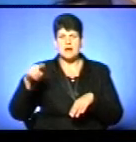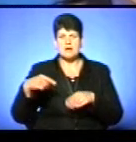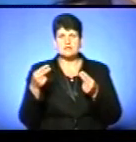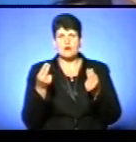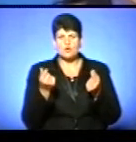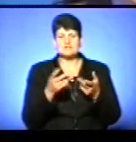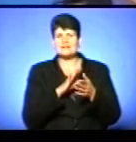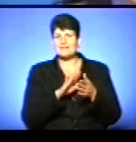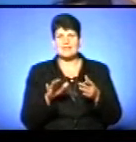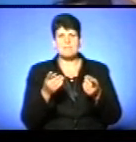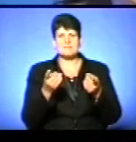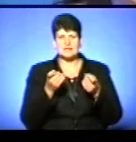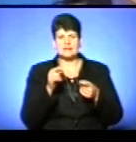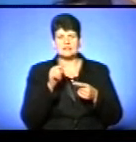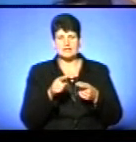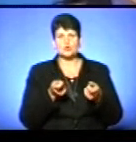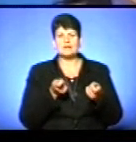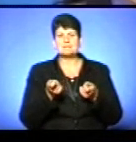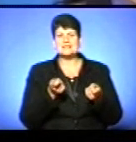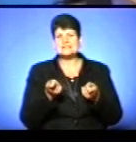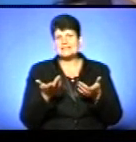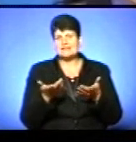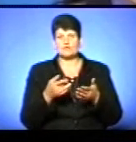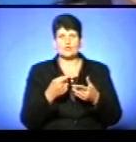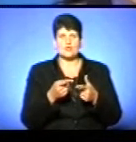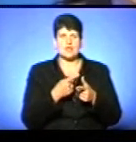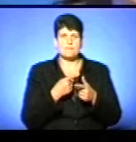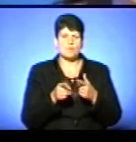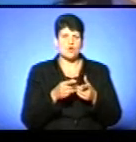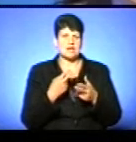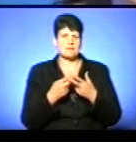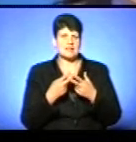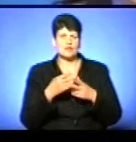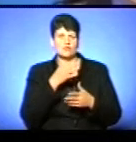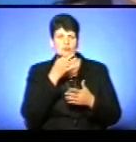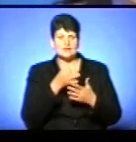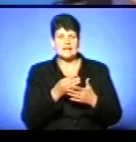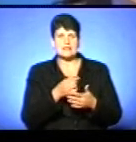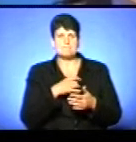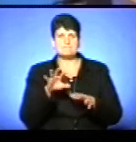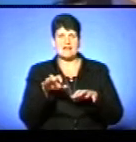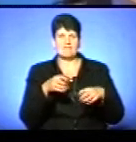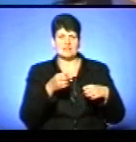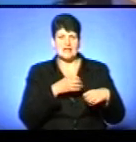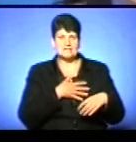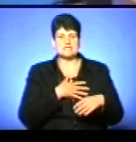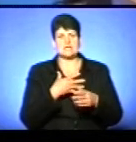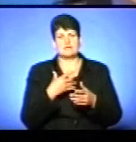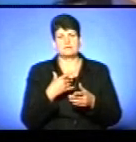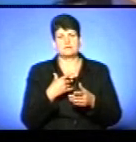непритягнення їх до адміністративної або кримінальної відповідальності та привласнення особистих речей громадян.